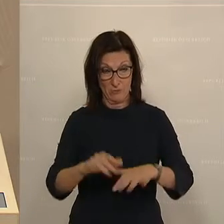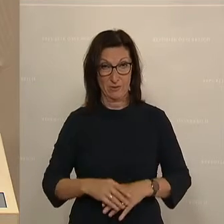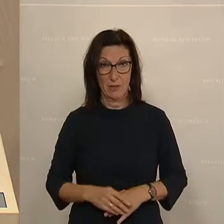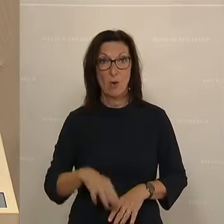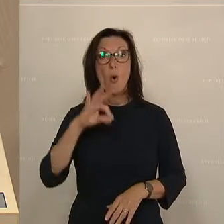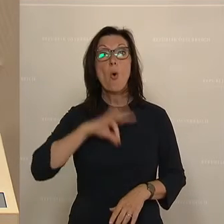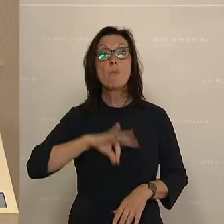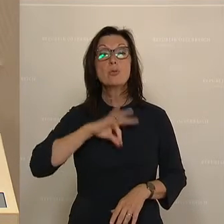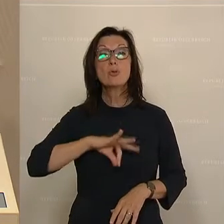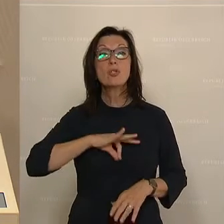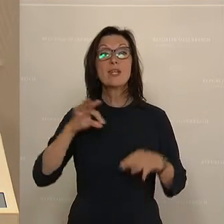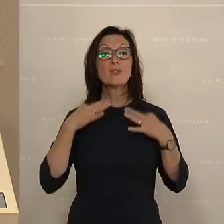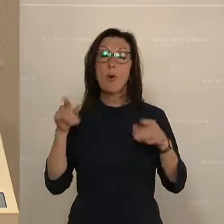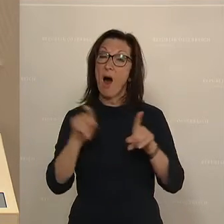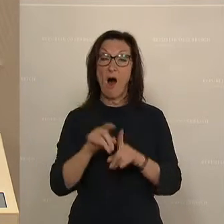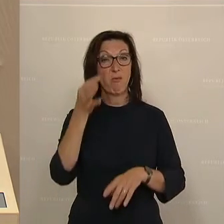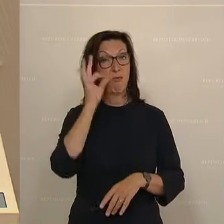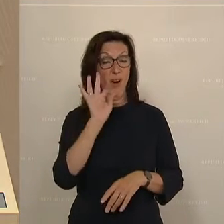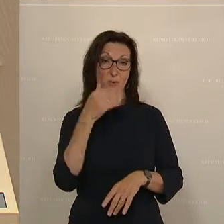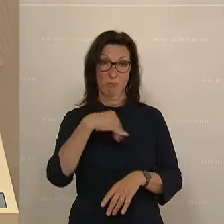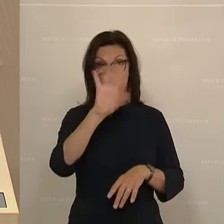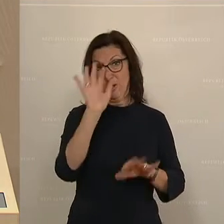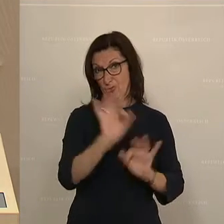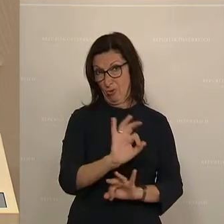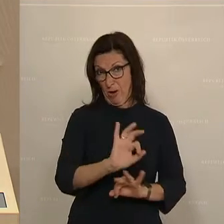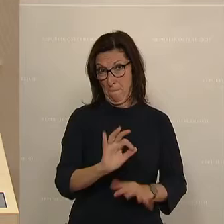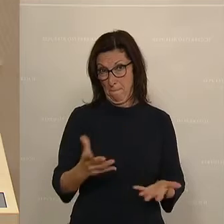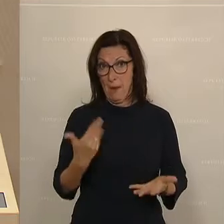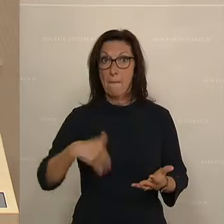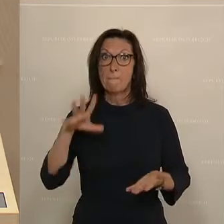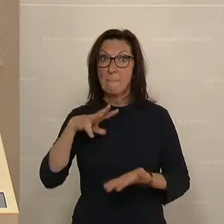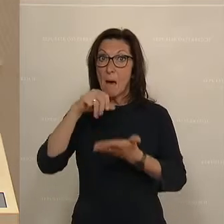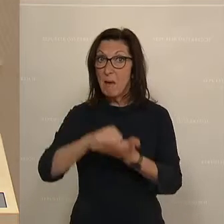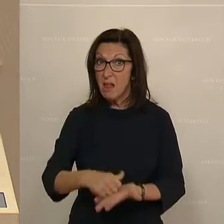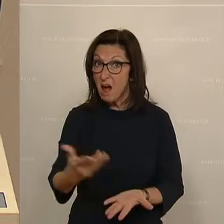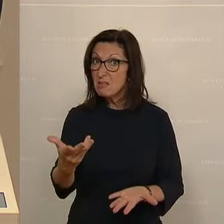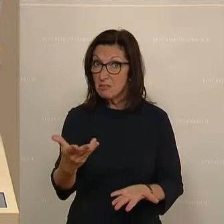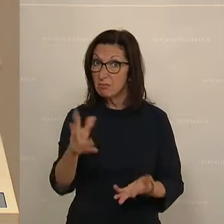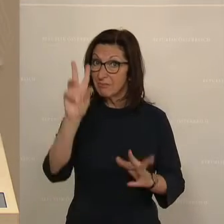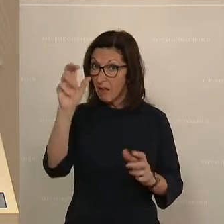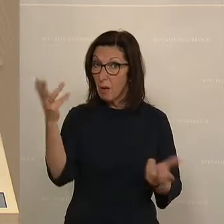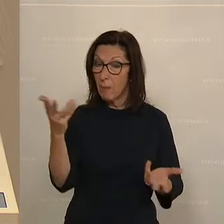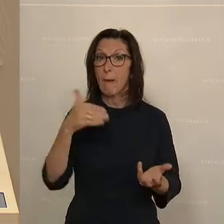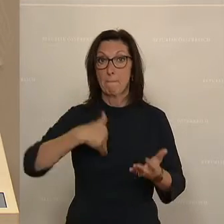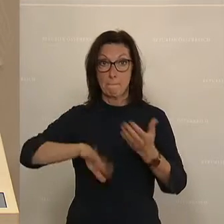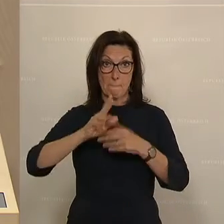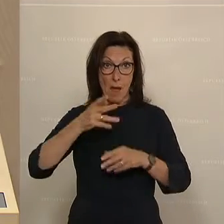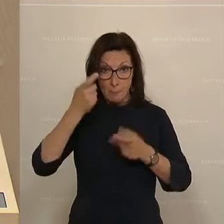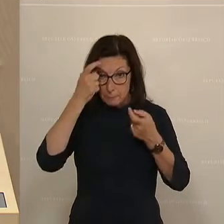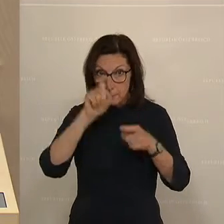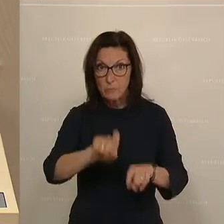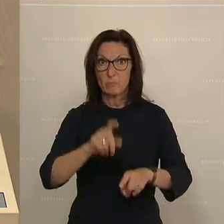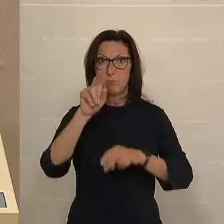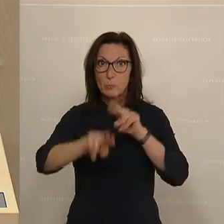losgezogen. Durch die strukturelle Mehrbelastung, Stichwort erhöhte Sorge und Betreuungsarbeit, leiden Frauen